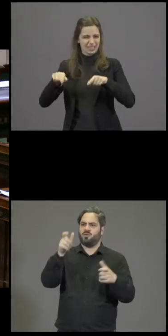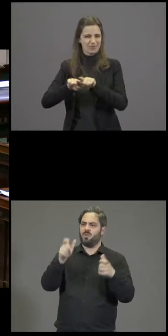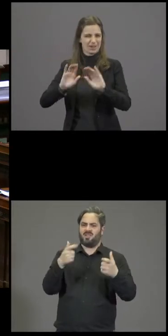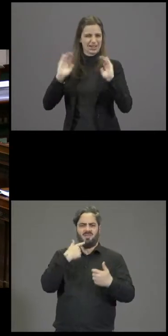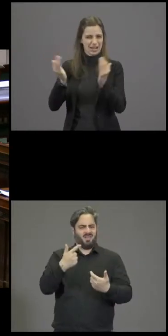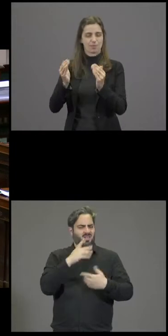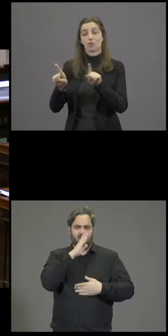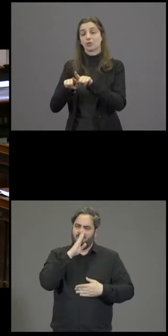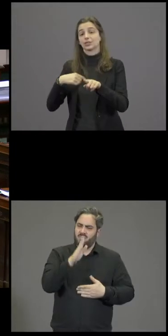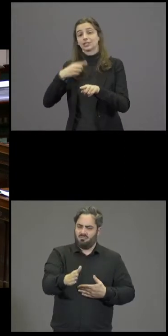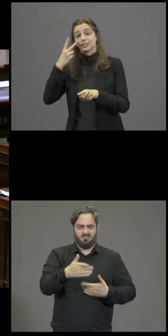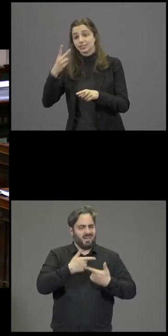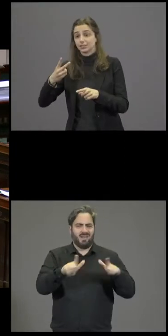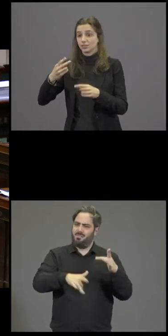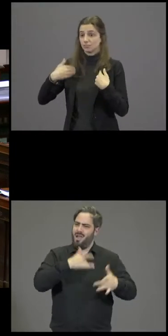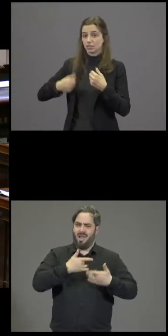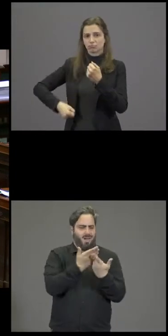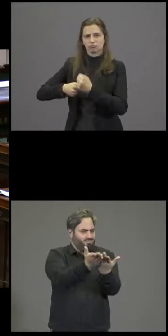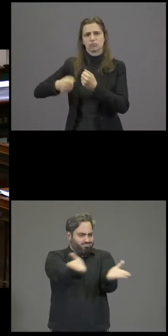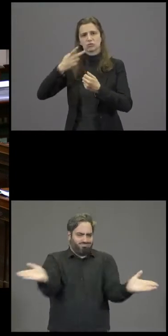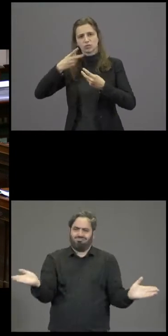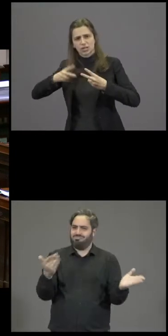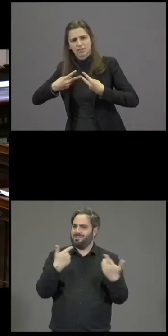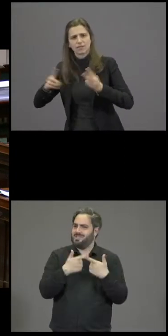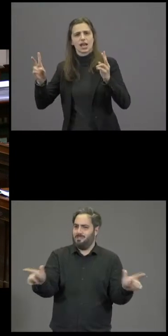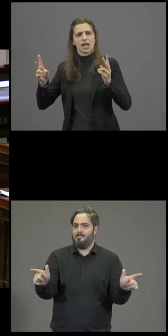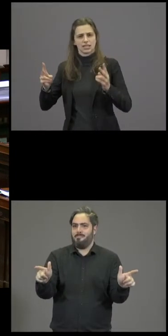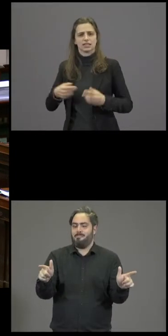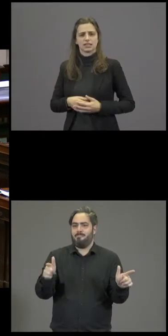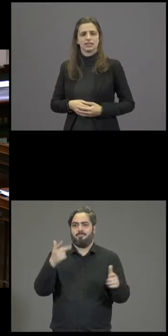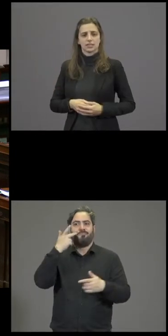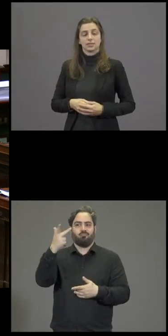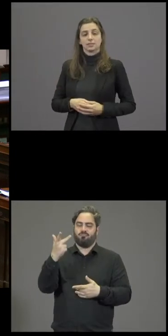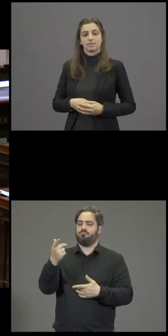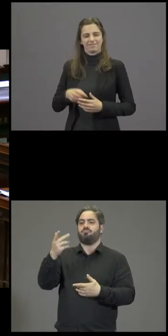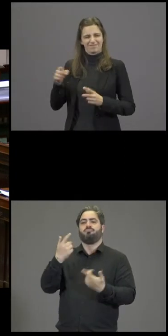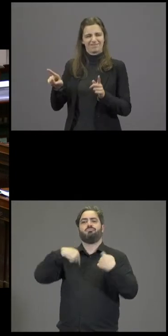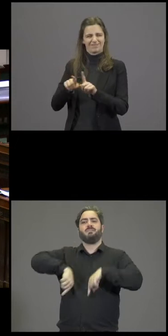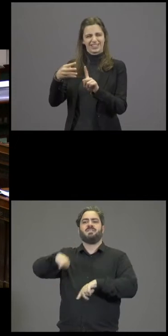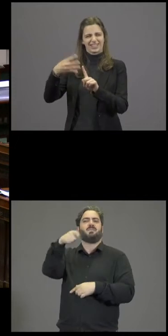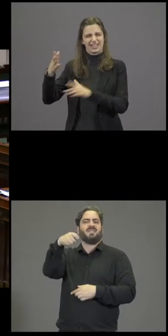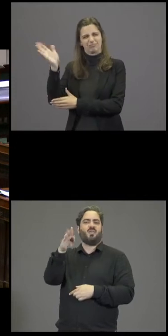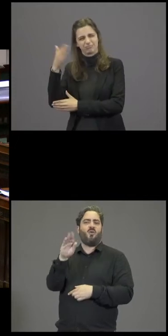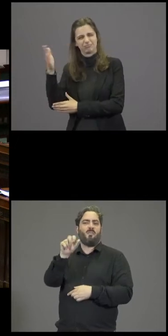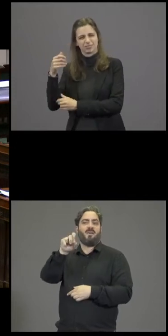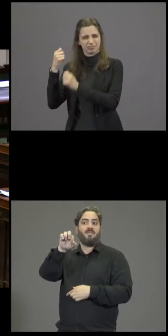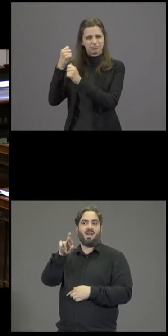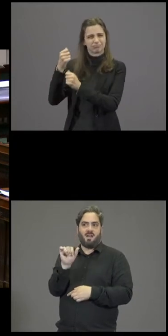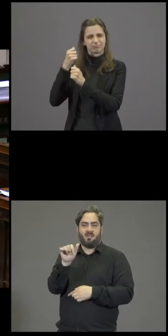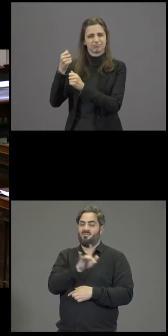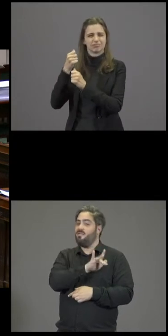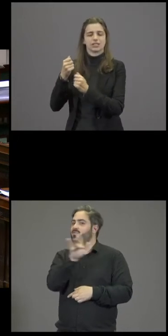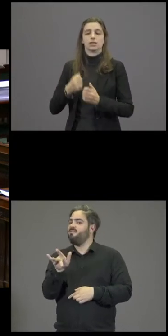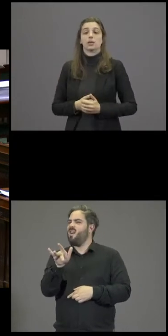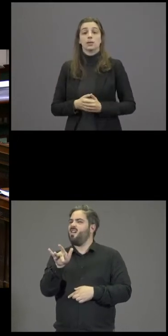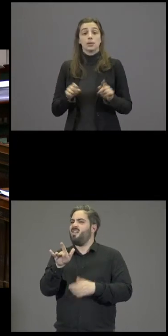on veut, se parer des couleurs arc-en-ciel. Le ministre-président de la Bavière assistait au match avec un masque aux couleurs de l'arc-en